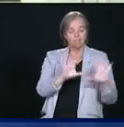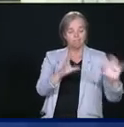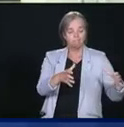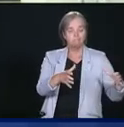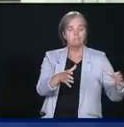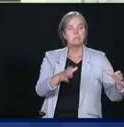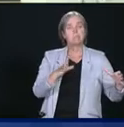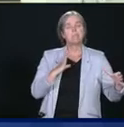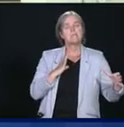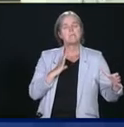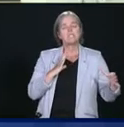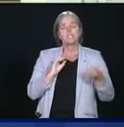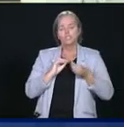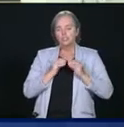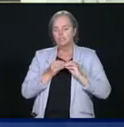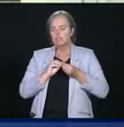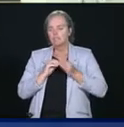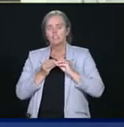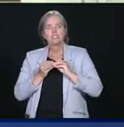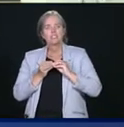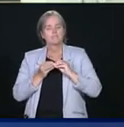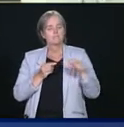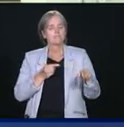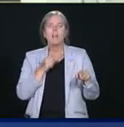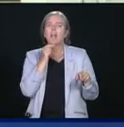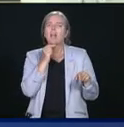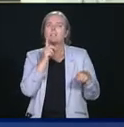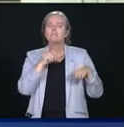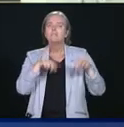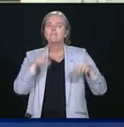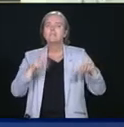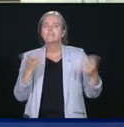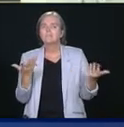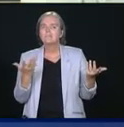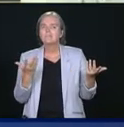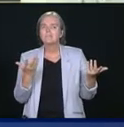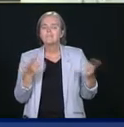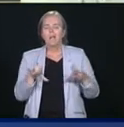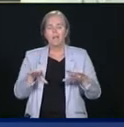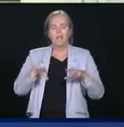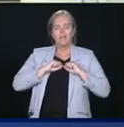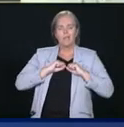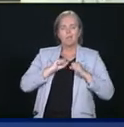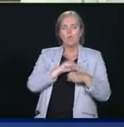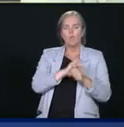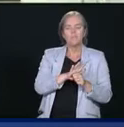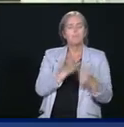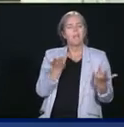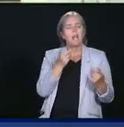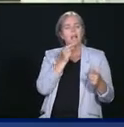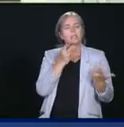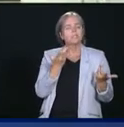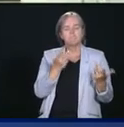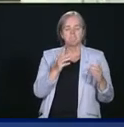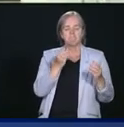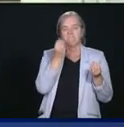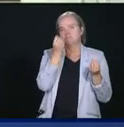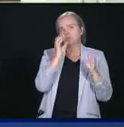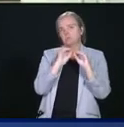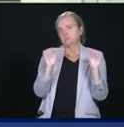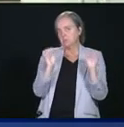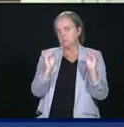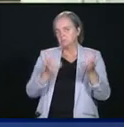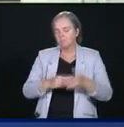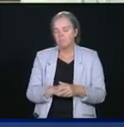données en lien avec l'âge pour une forte proportion des cas confirmés. La collecte des données a